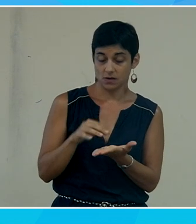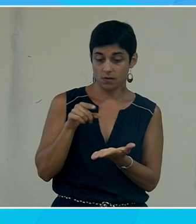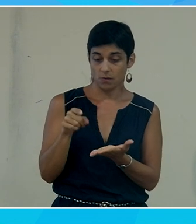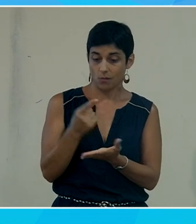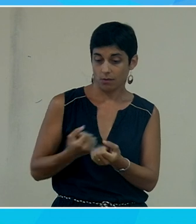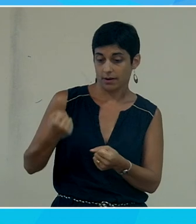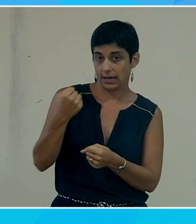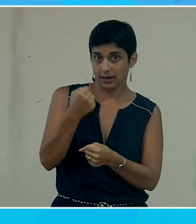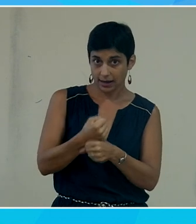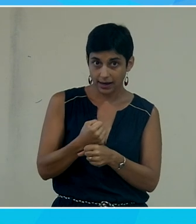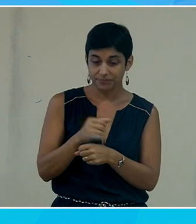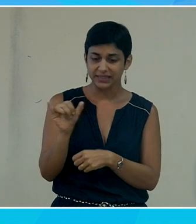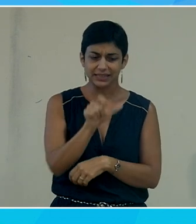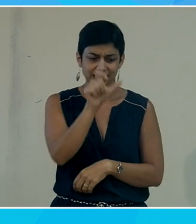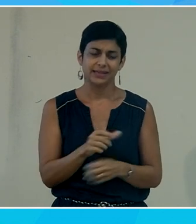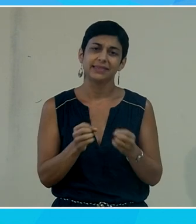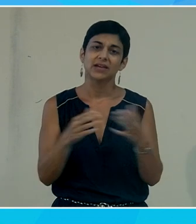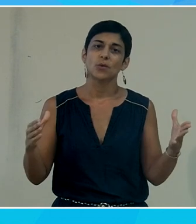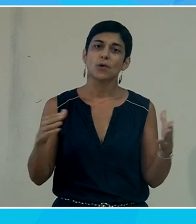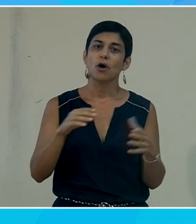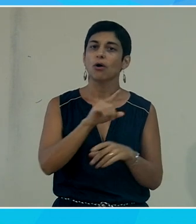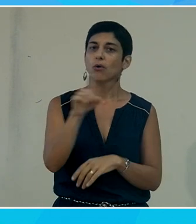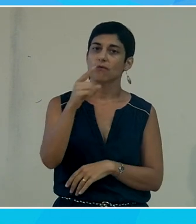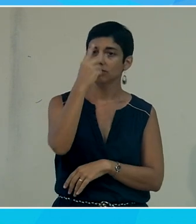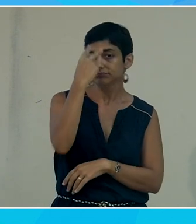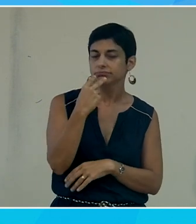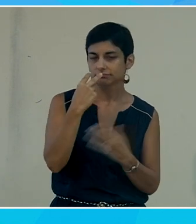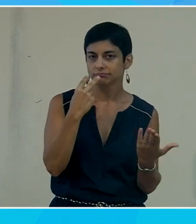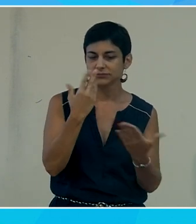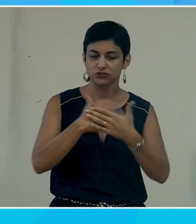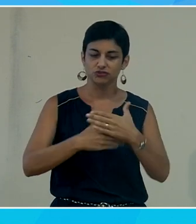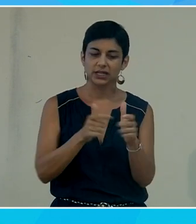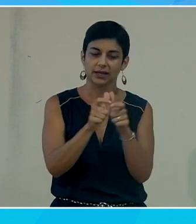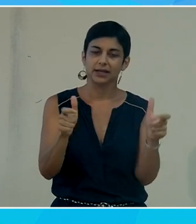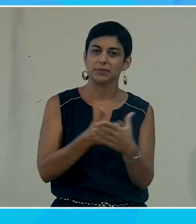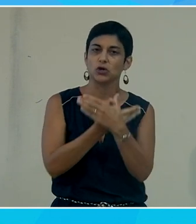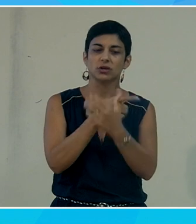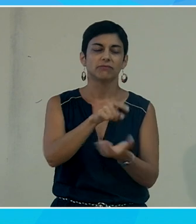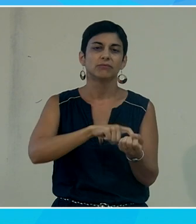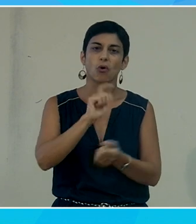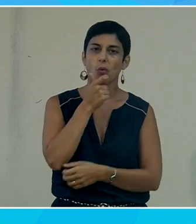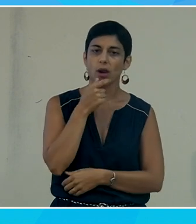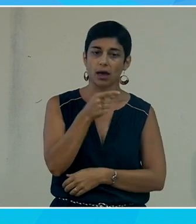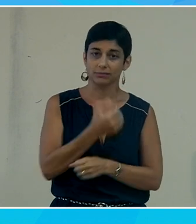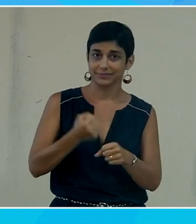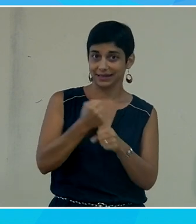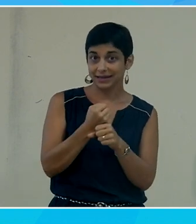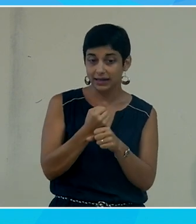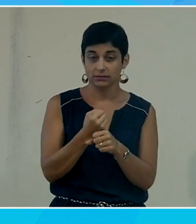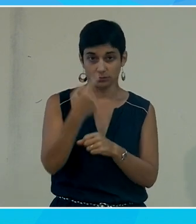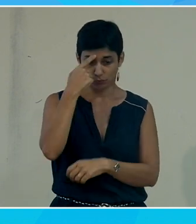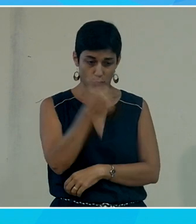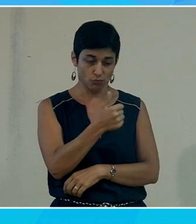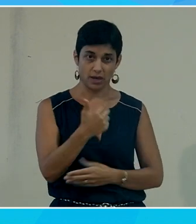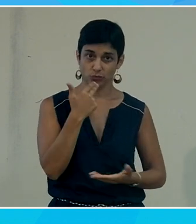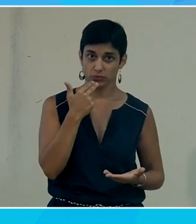par un développeur non voyant chez Microsoft il s'appelle ça KeepShake il est anglais développer cette application pour ses propres usages